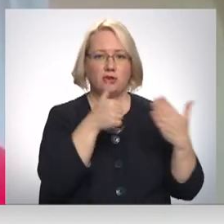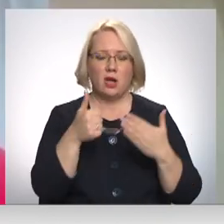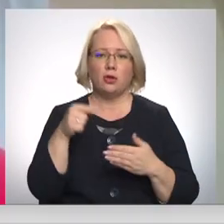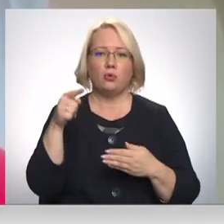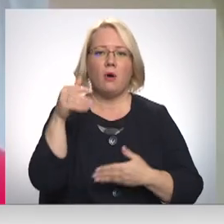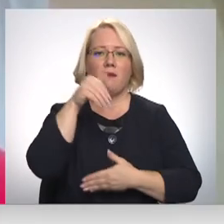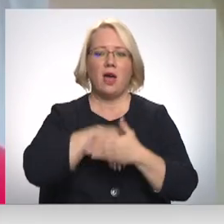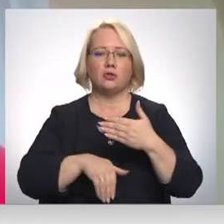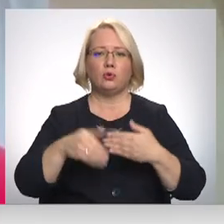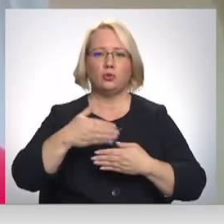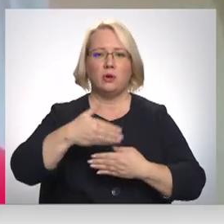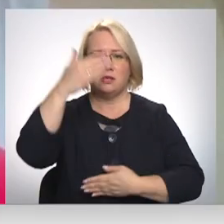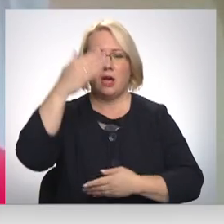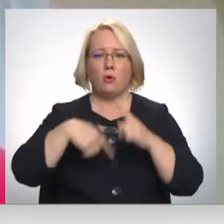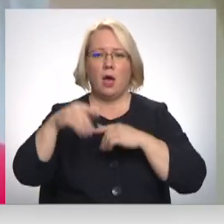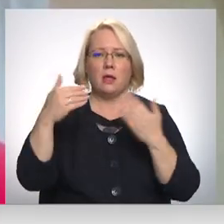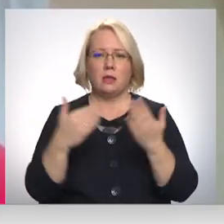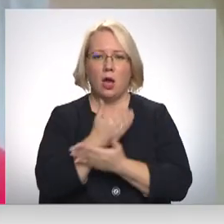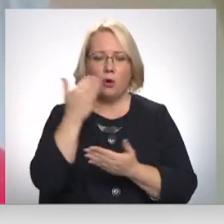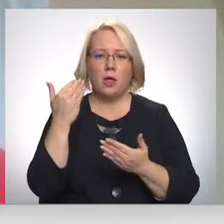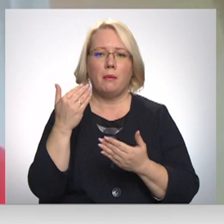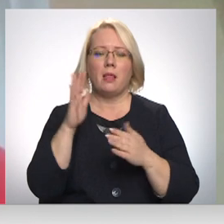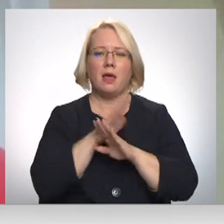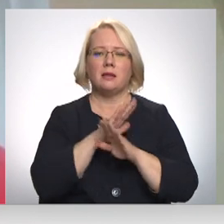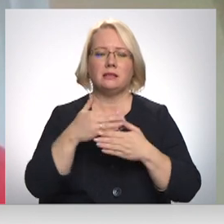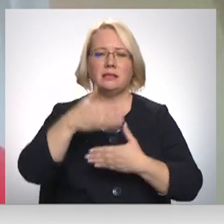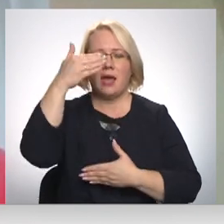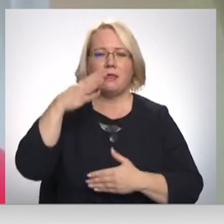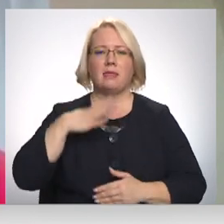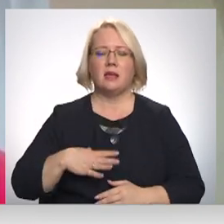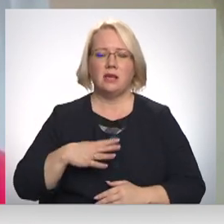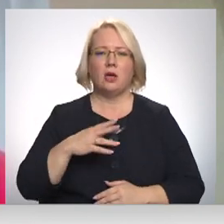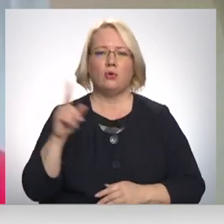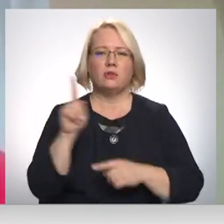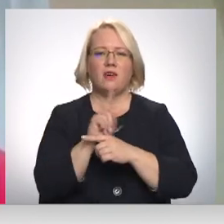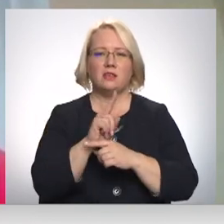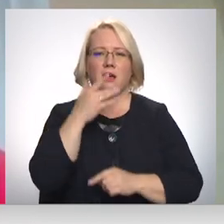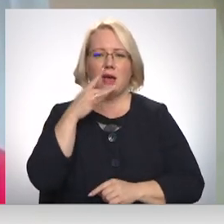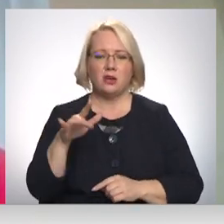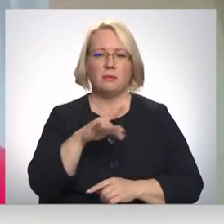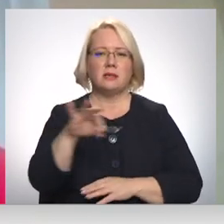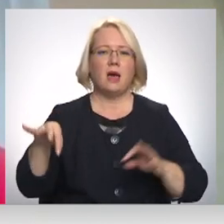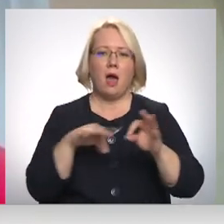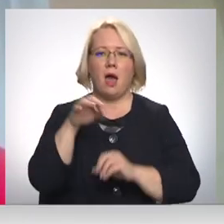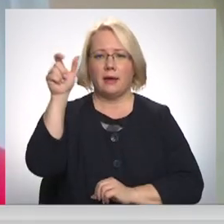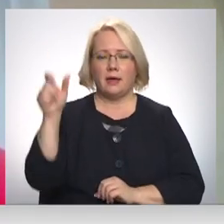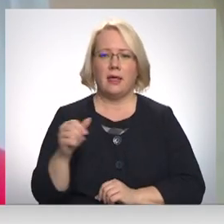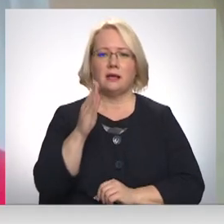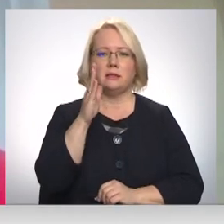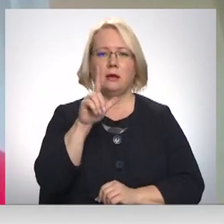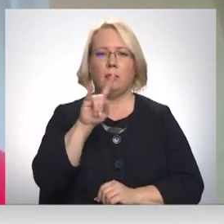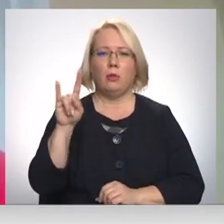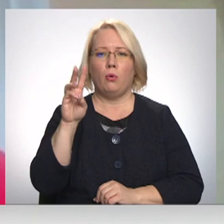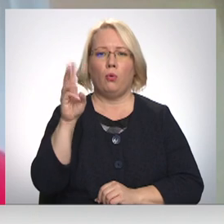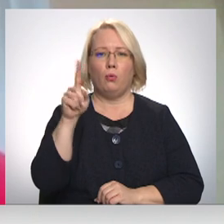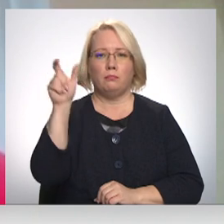sienu atjaunojām, un lai siena necies no svecīšu karstuma. Tāpēc arhitekts Pēters Blūms izveidoja